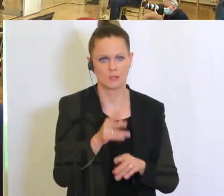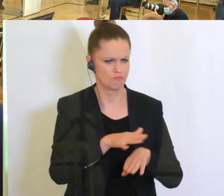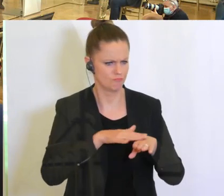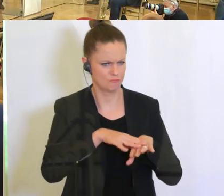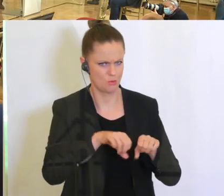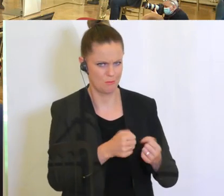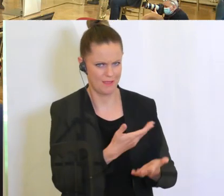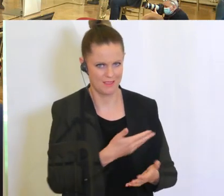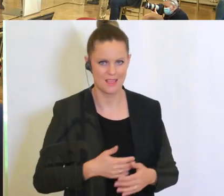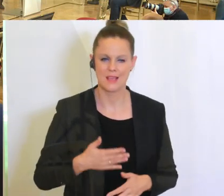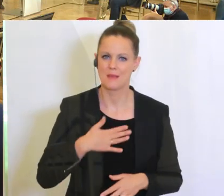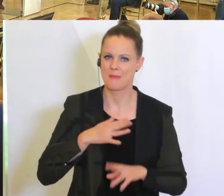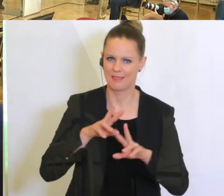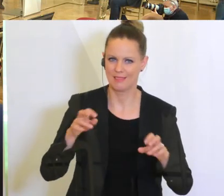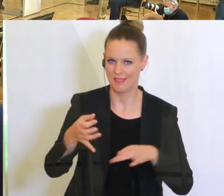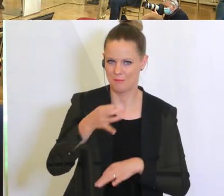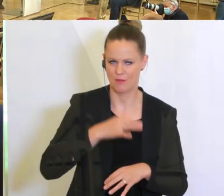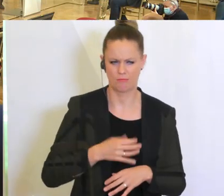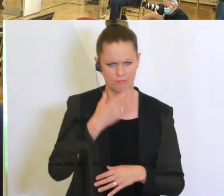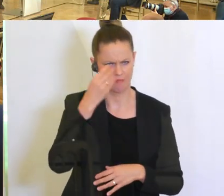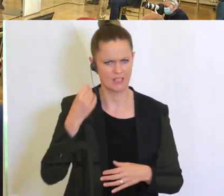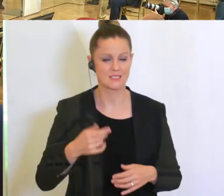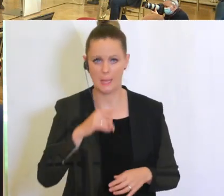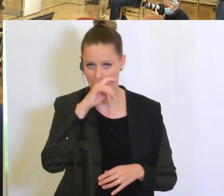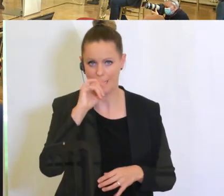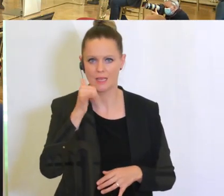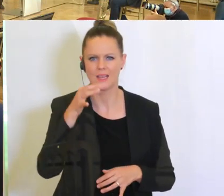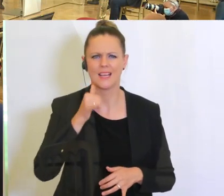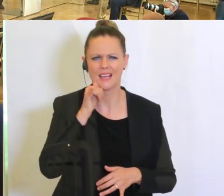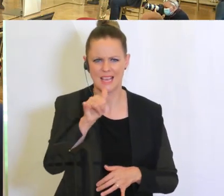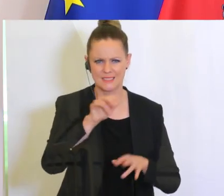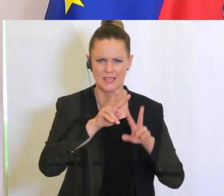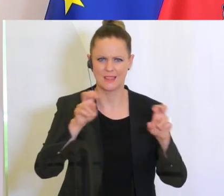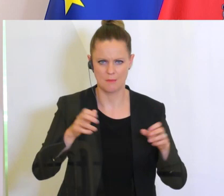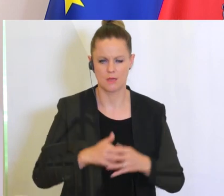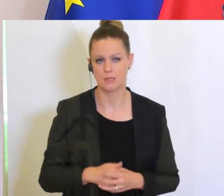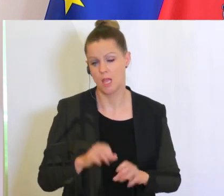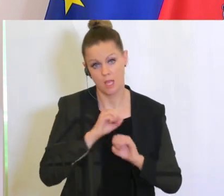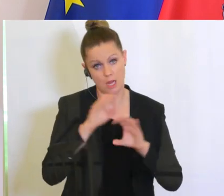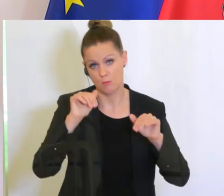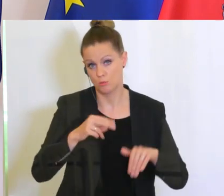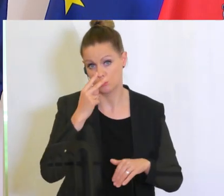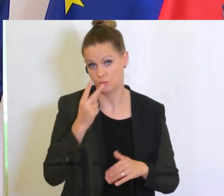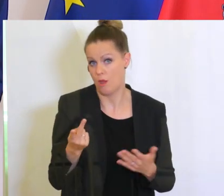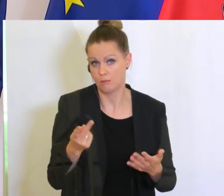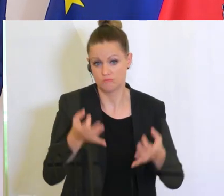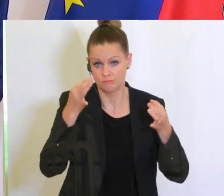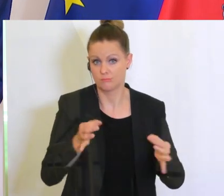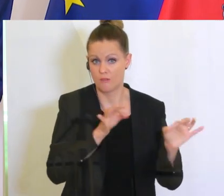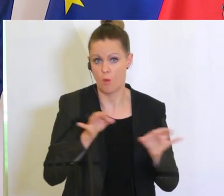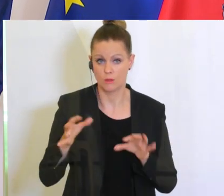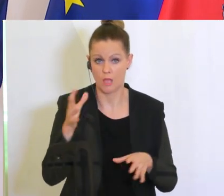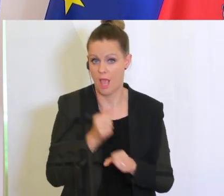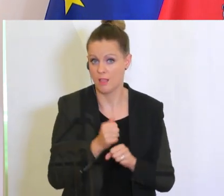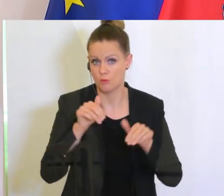unterbrauche. So meine Frage schon wieder vergessen. Ach, die Reisen. Ja, wir müssen uns selbstverständlich nach den gültigen Verordnungen